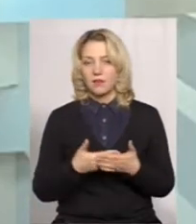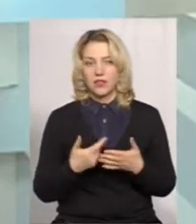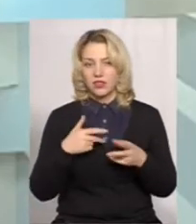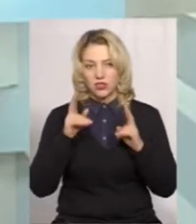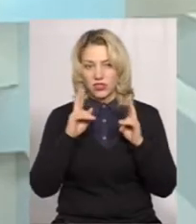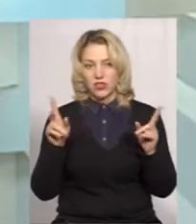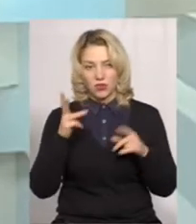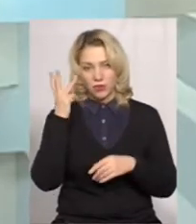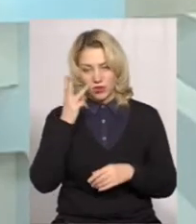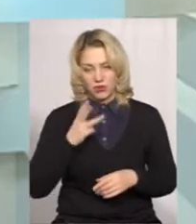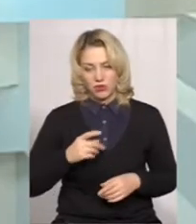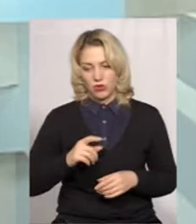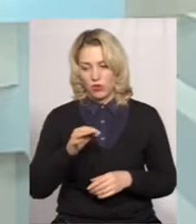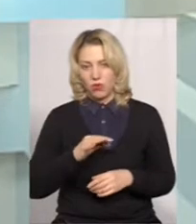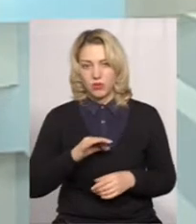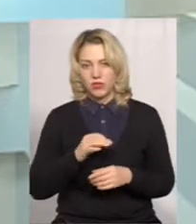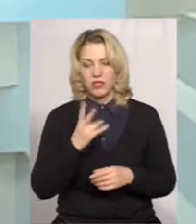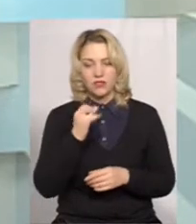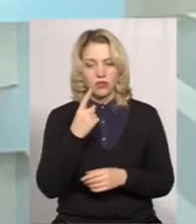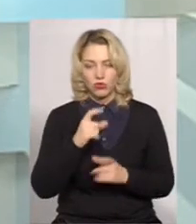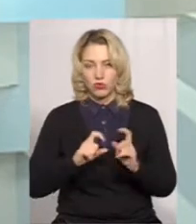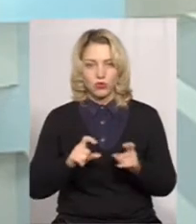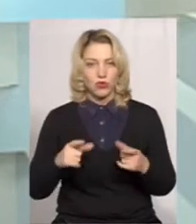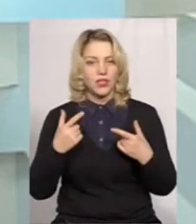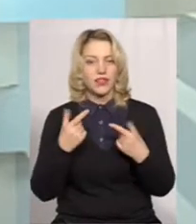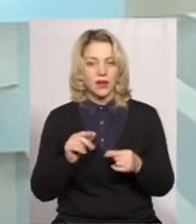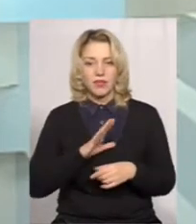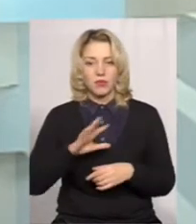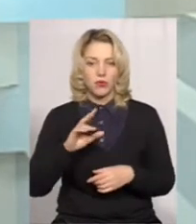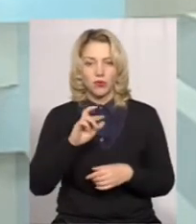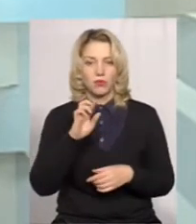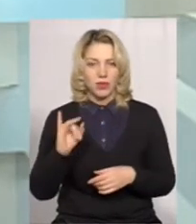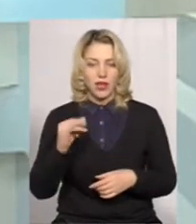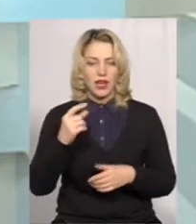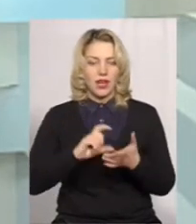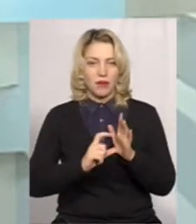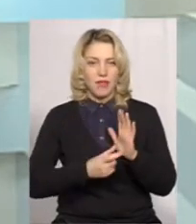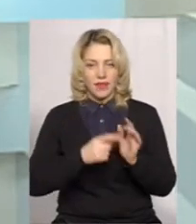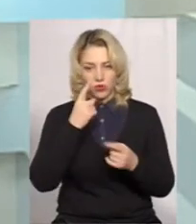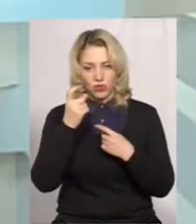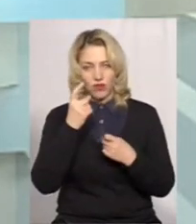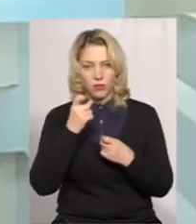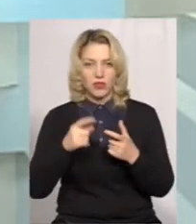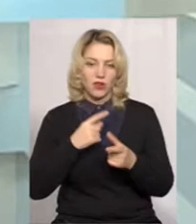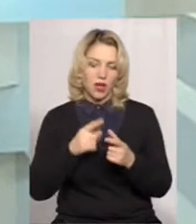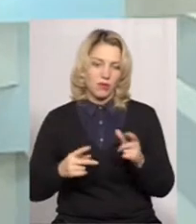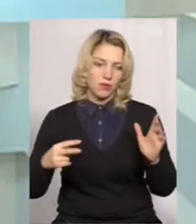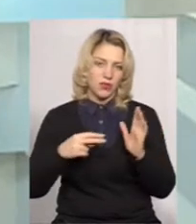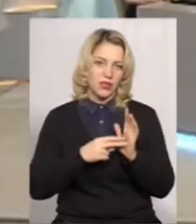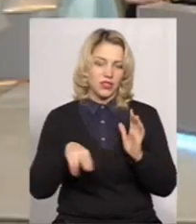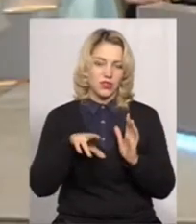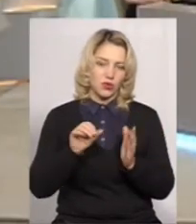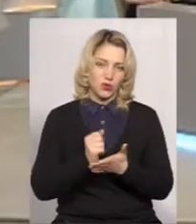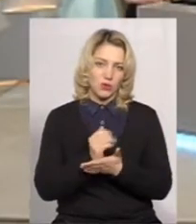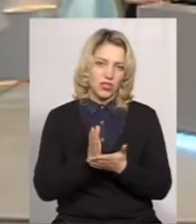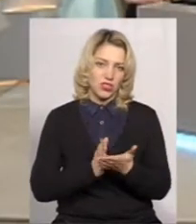Хмельницькій області жодної школи, де б не було кабінету інформатики або підключення до мережі